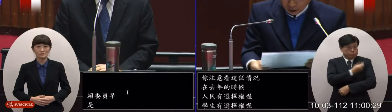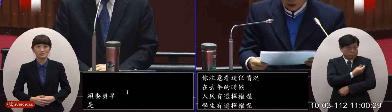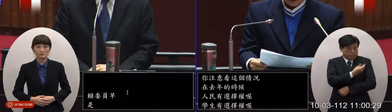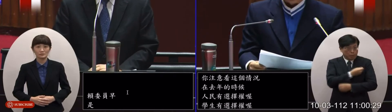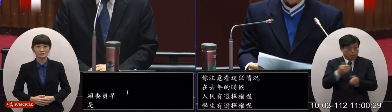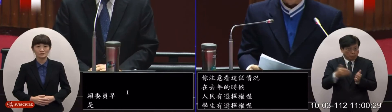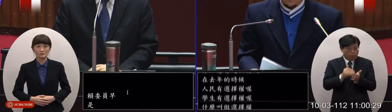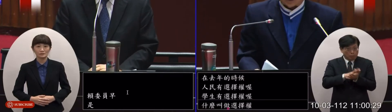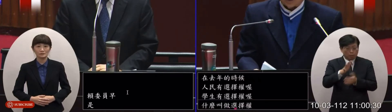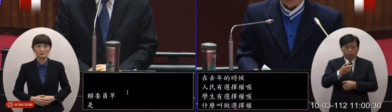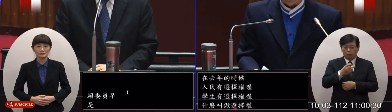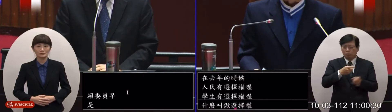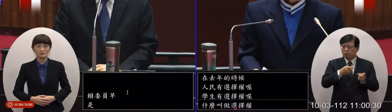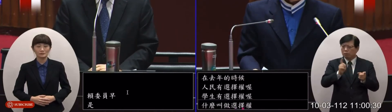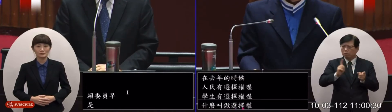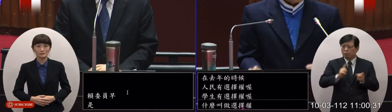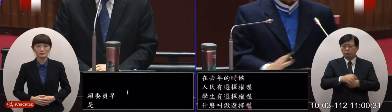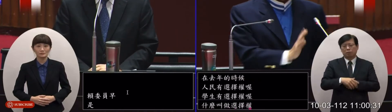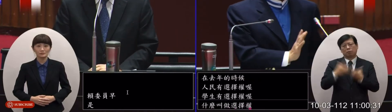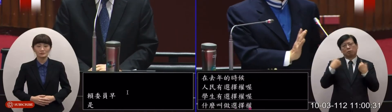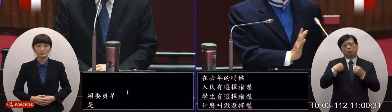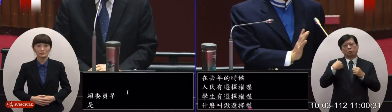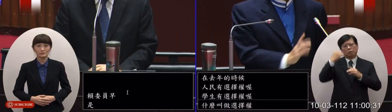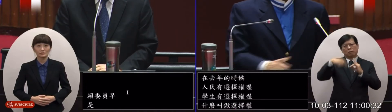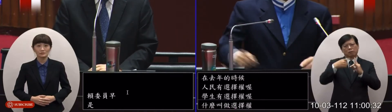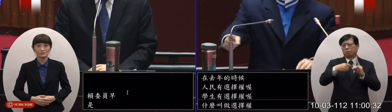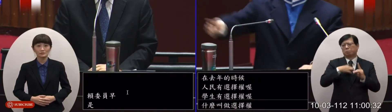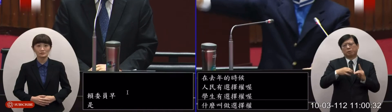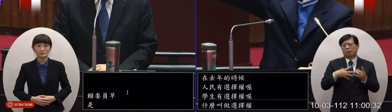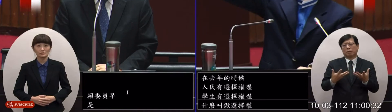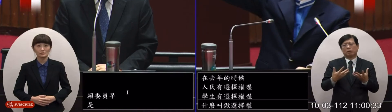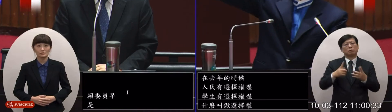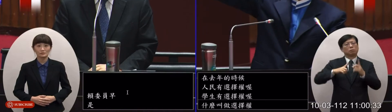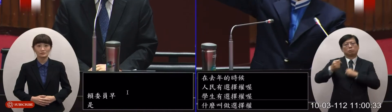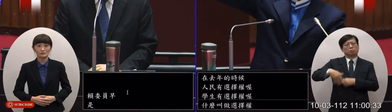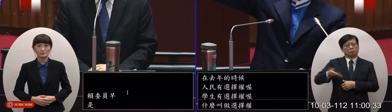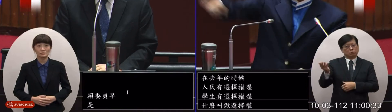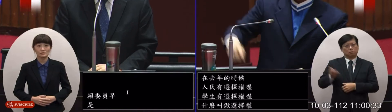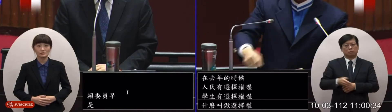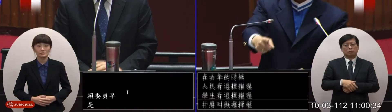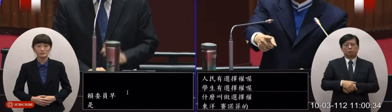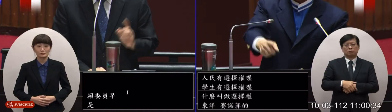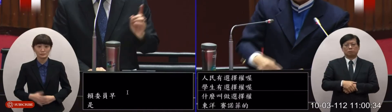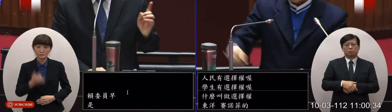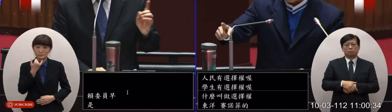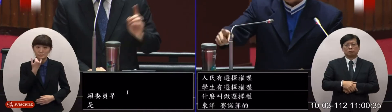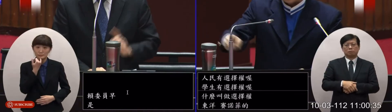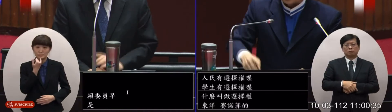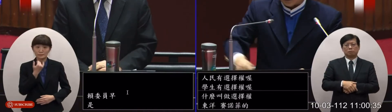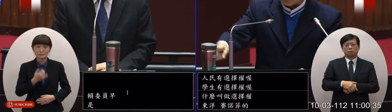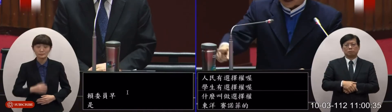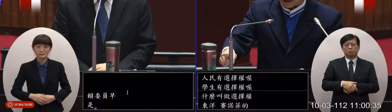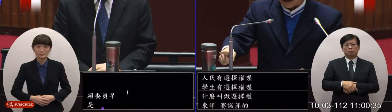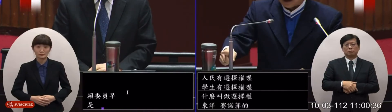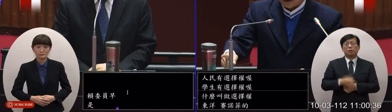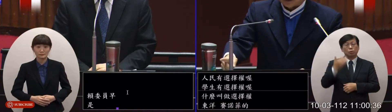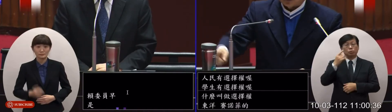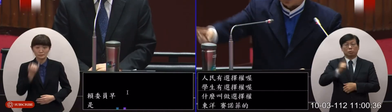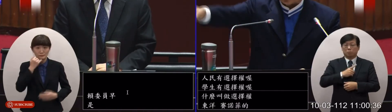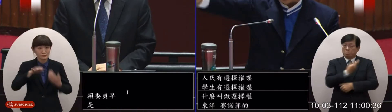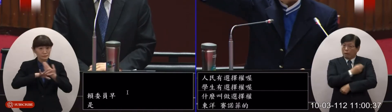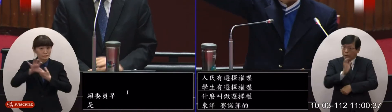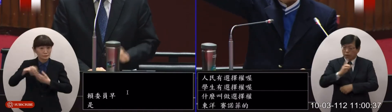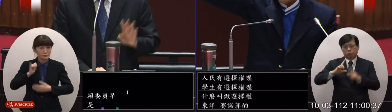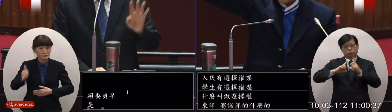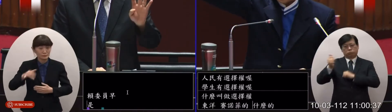你說欸我這是什麼高端咧這樣我會打這樣你回去可以啊他可以到你不那